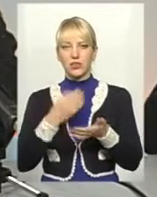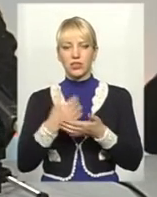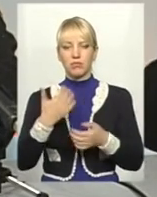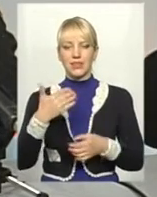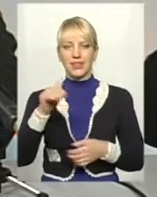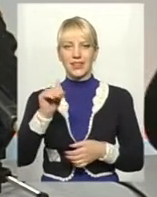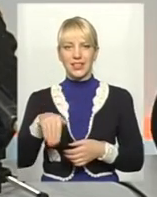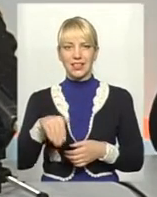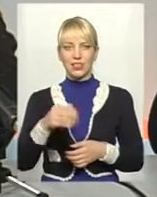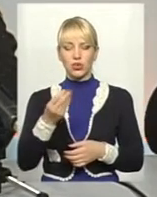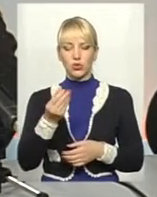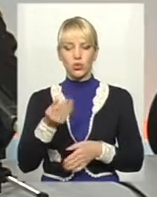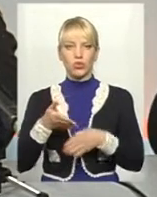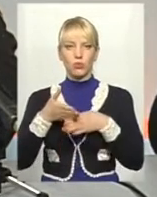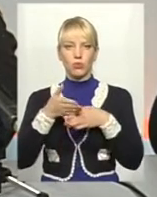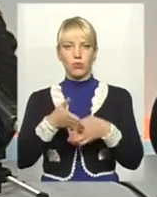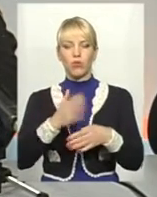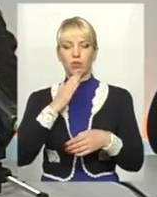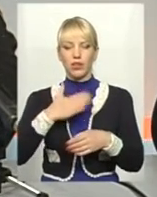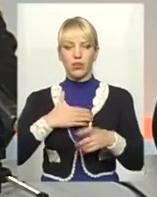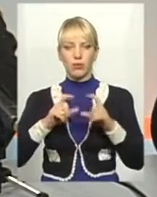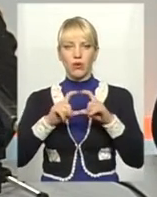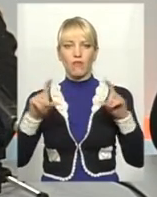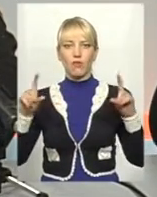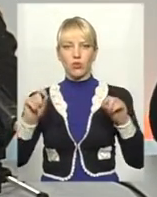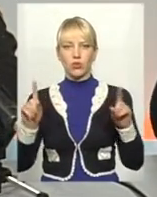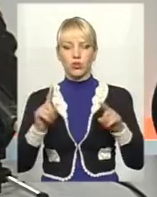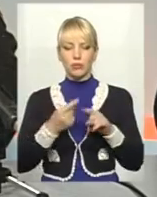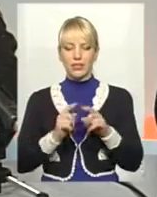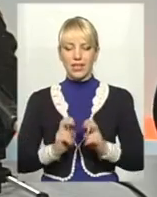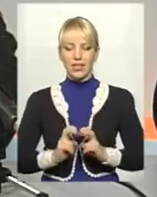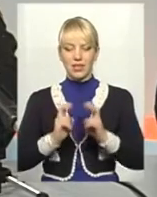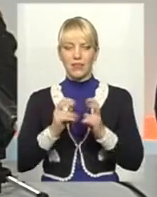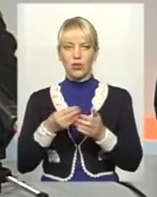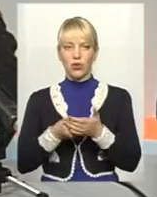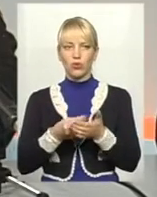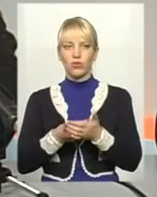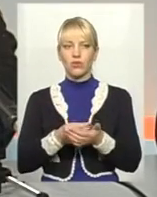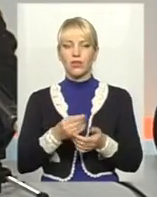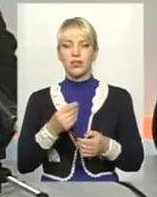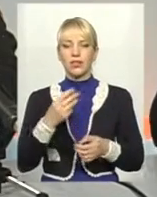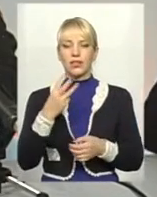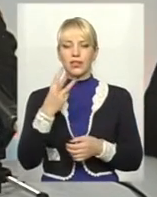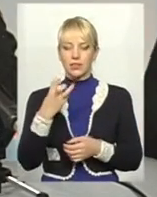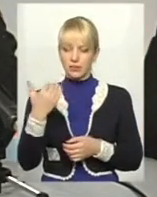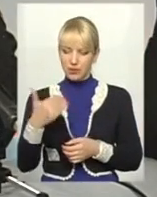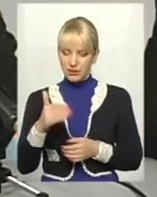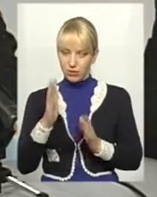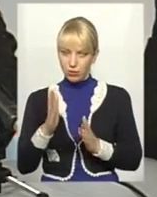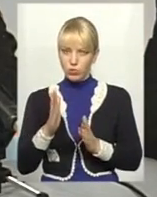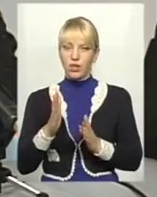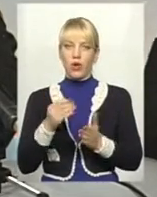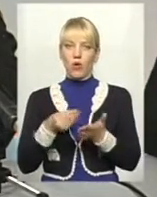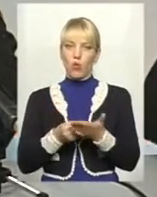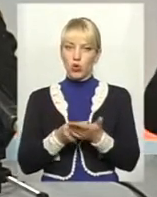допомога нашому фонду, щоб ліфт буде коштувати для нього 350, а ми заплатимо тільки 300.